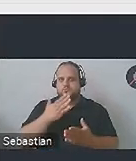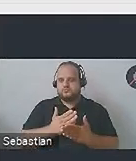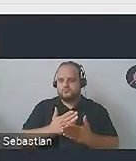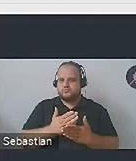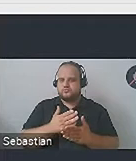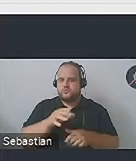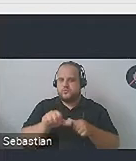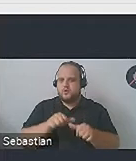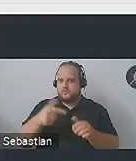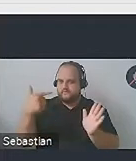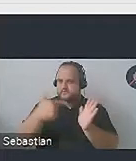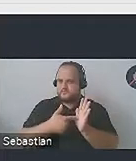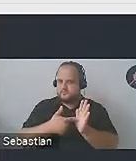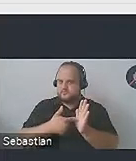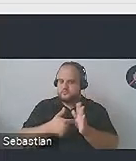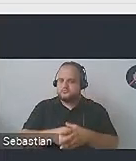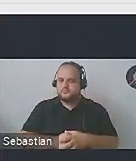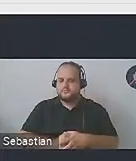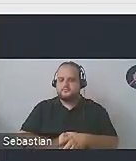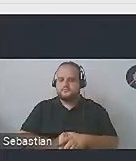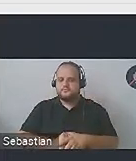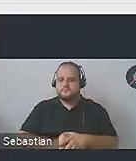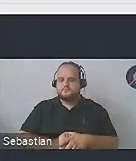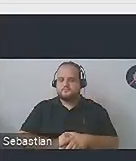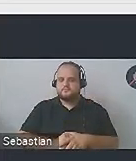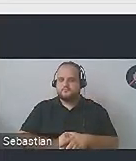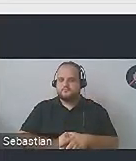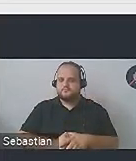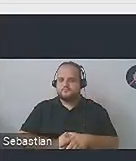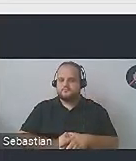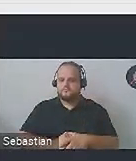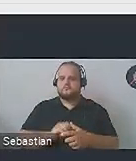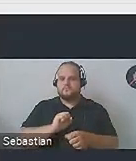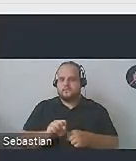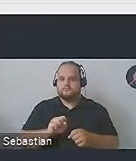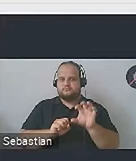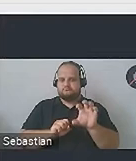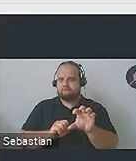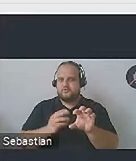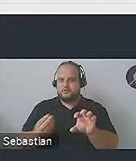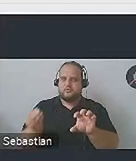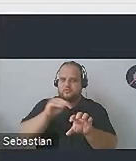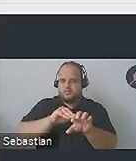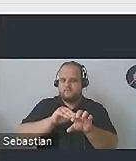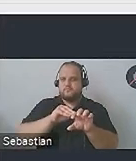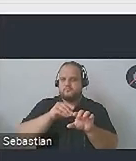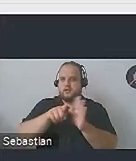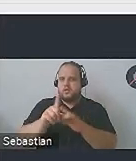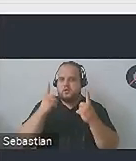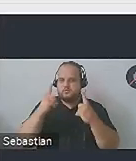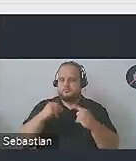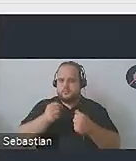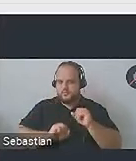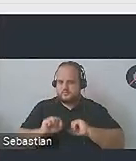dwutysięcznych na dobrą sprawę. Czyli jest produkt, dorzucamy do niego dostępność dla osób